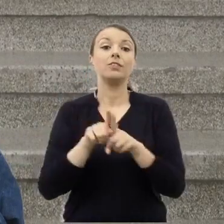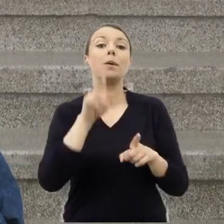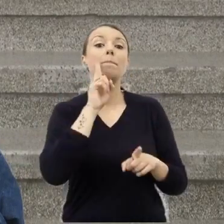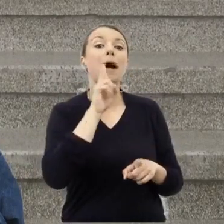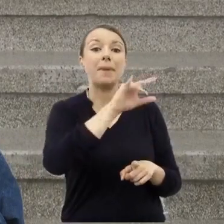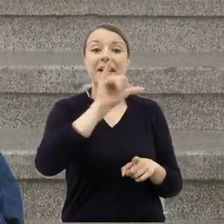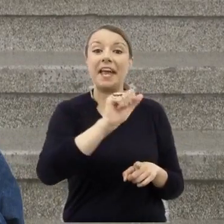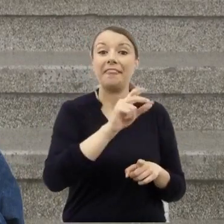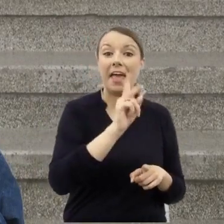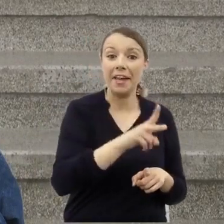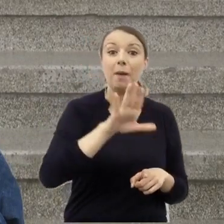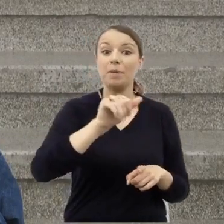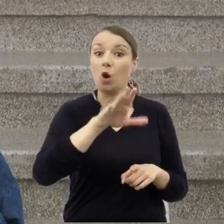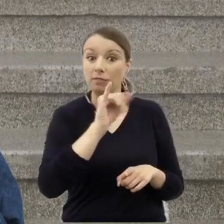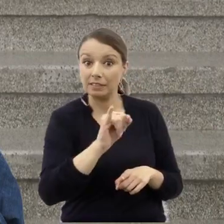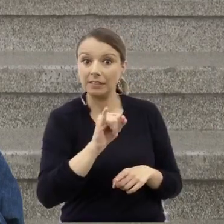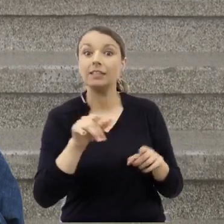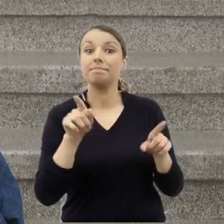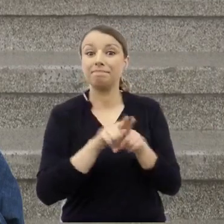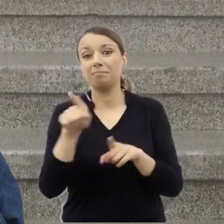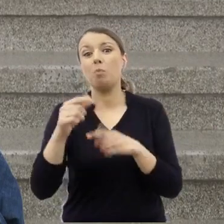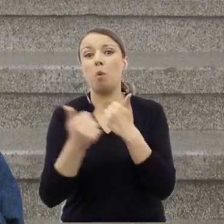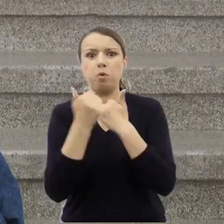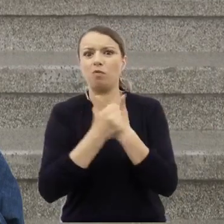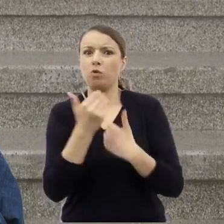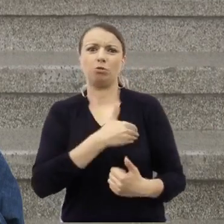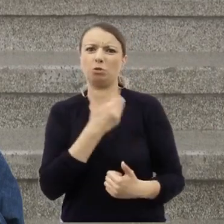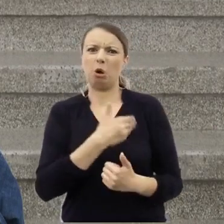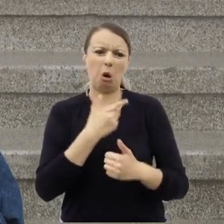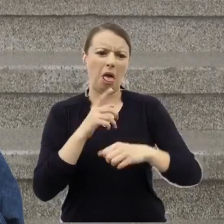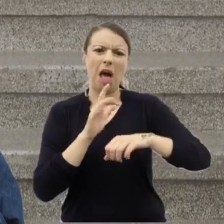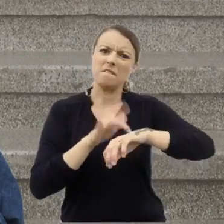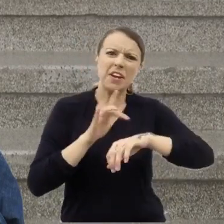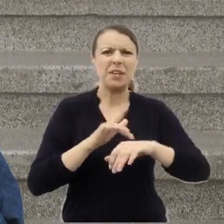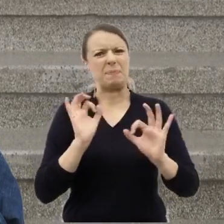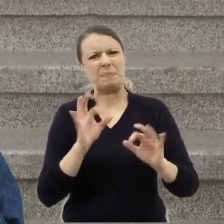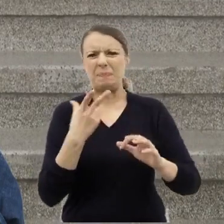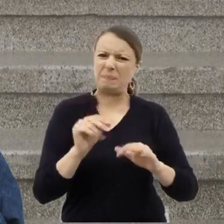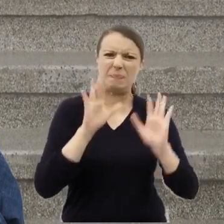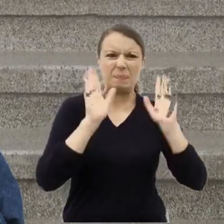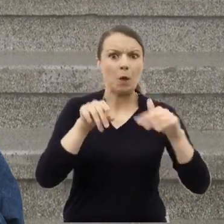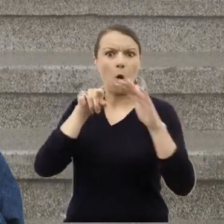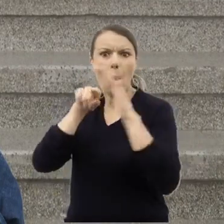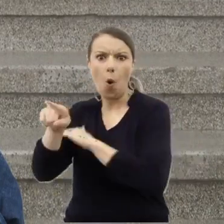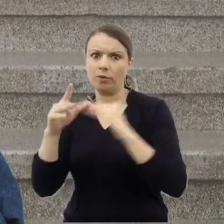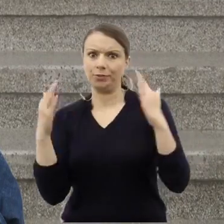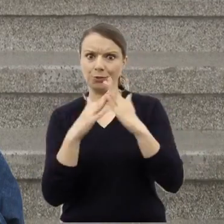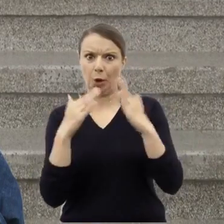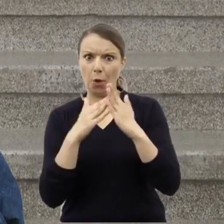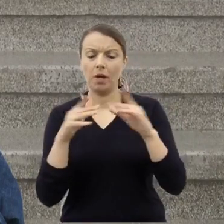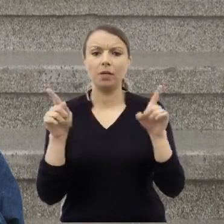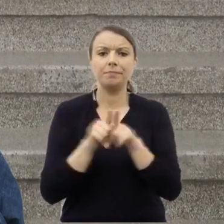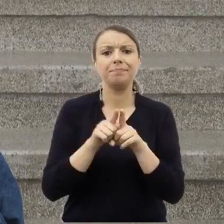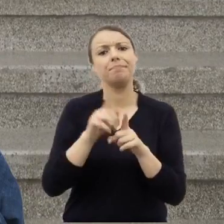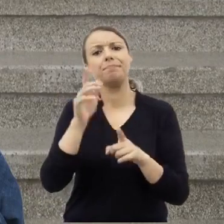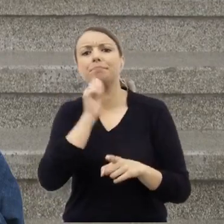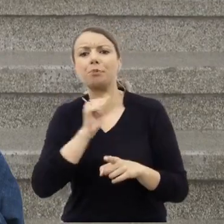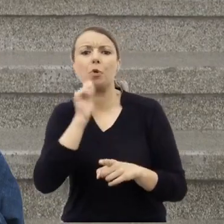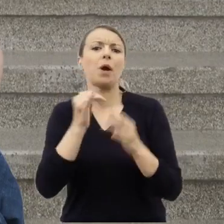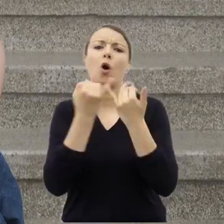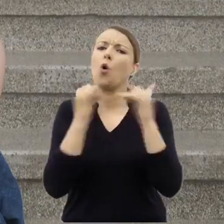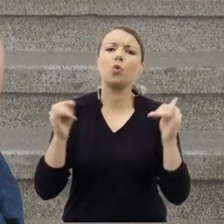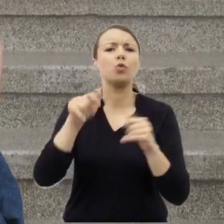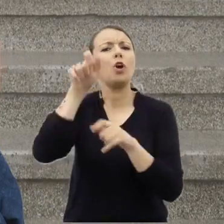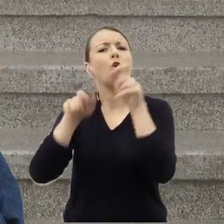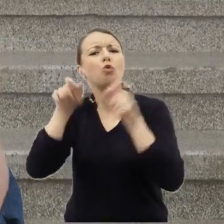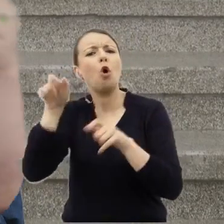właśnie na tle niepowodzeń szkolnych z domu uciekł i plątał się po pocieszce, zatrudniając się u różnych